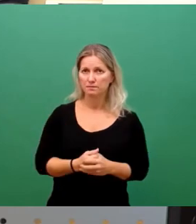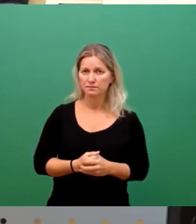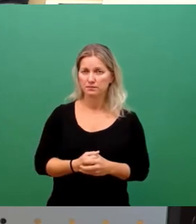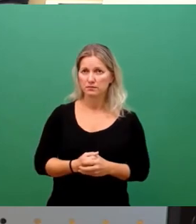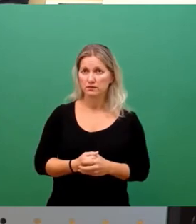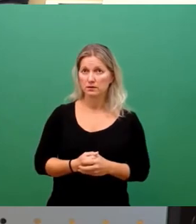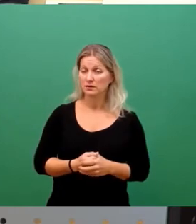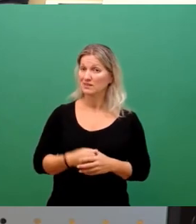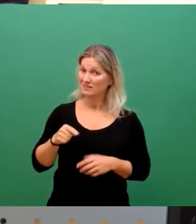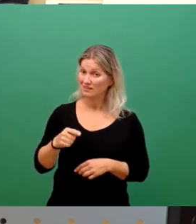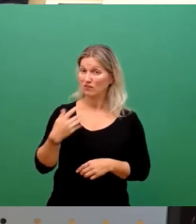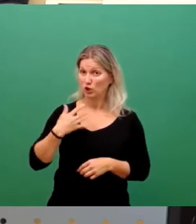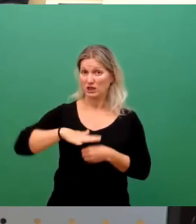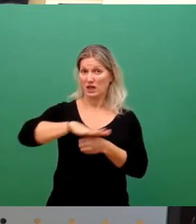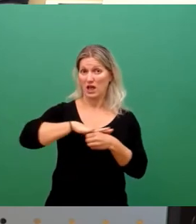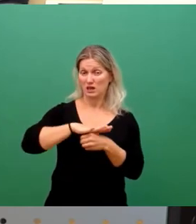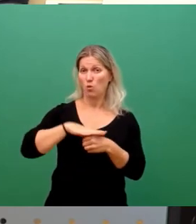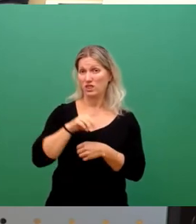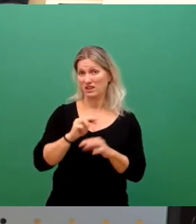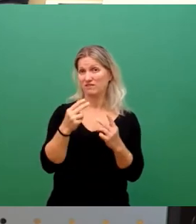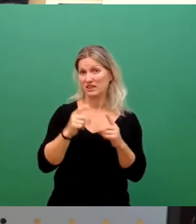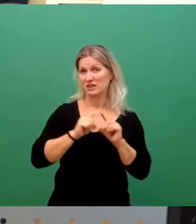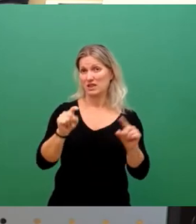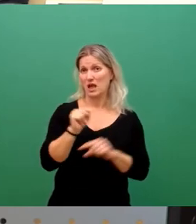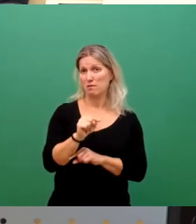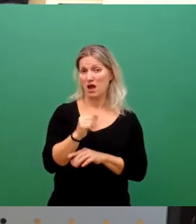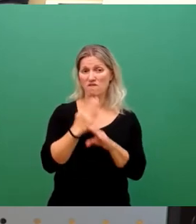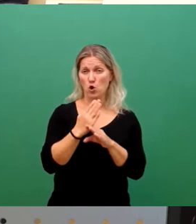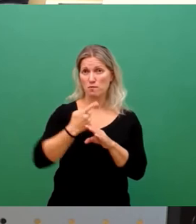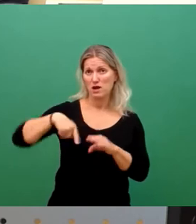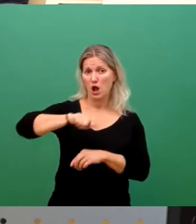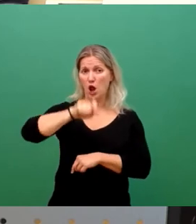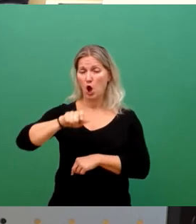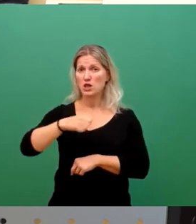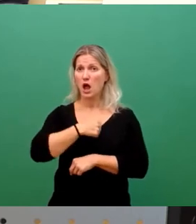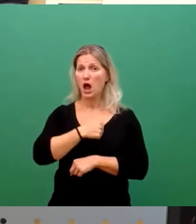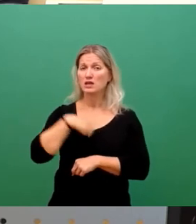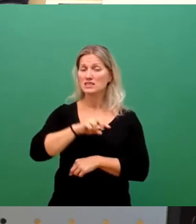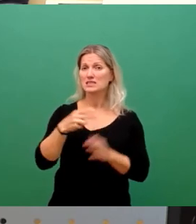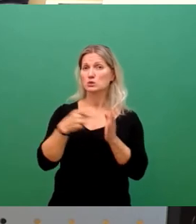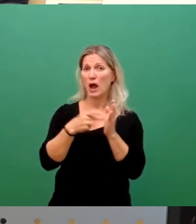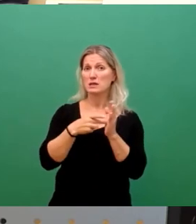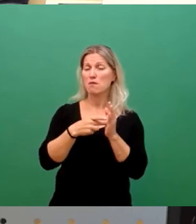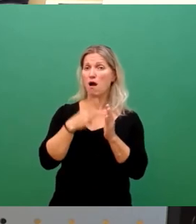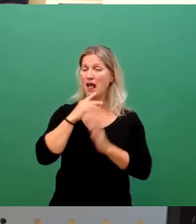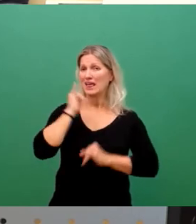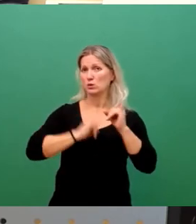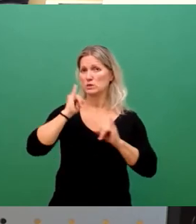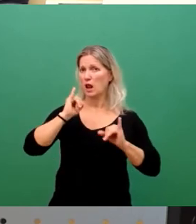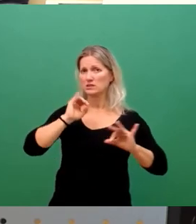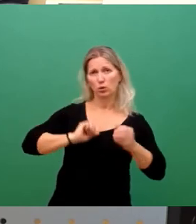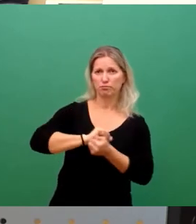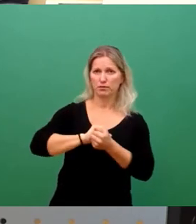mehr ein Thema in unserer Region. Denn viele Leute hier haben Angst vor einer zweiten Deindustrialisierung, vor ähnlichen Entwicklungen und